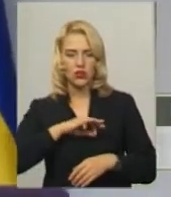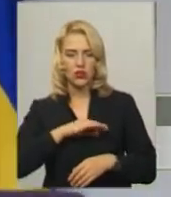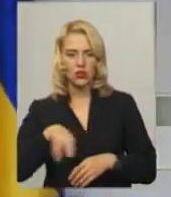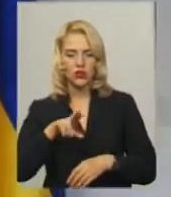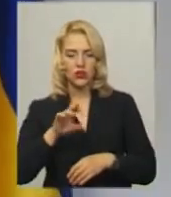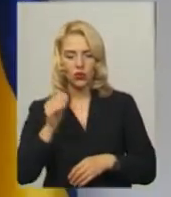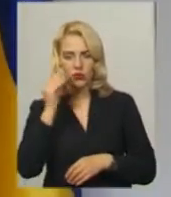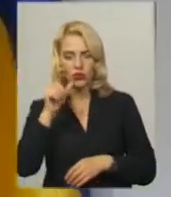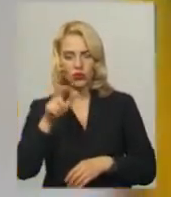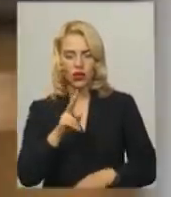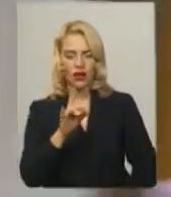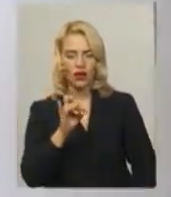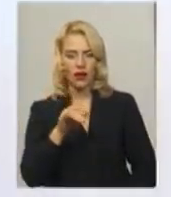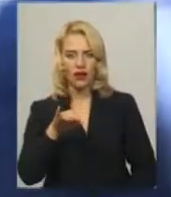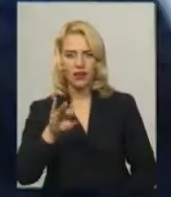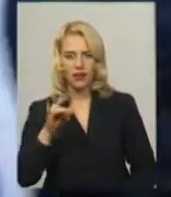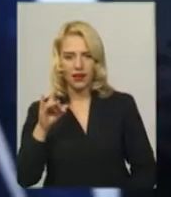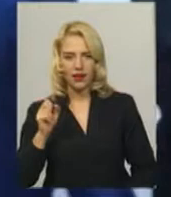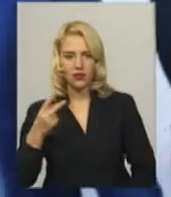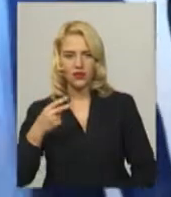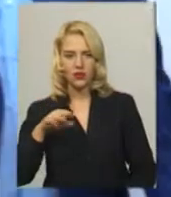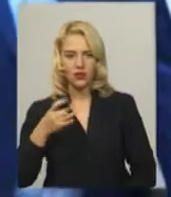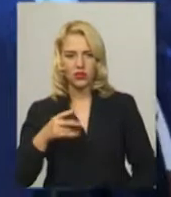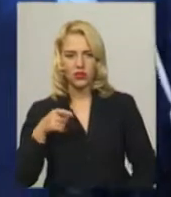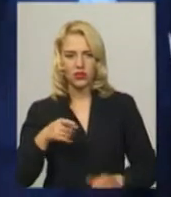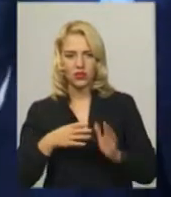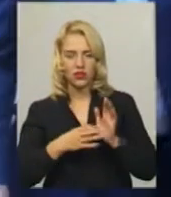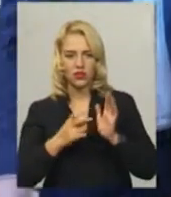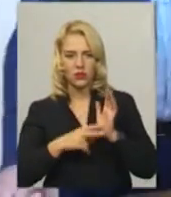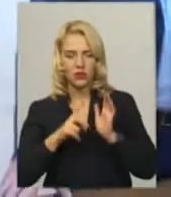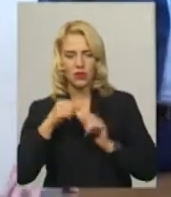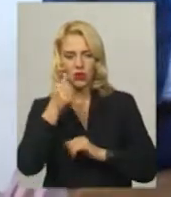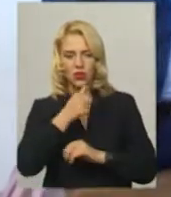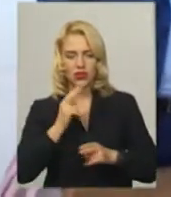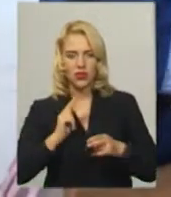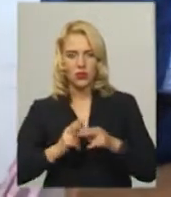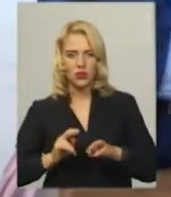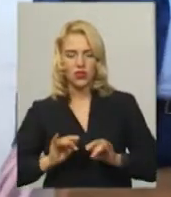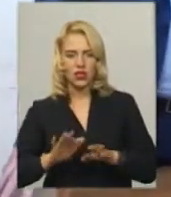підозрювання Крайтора Віктора Михайловича 20 травня 1971 року народження запобідних західів.